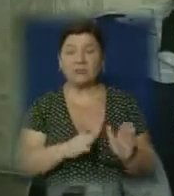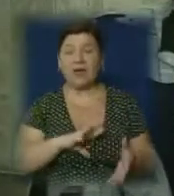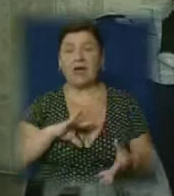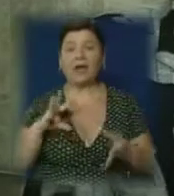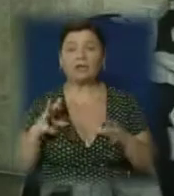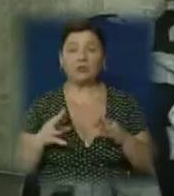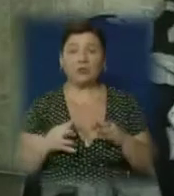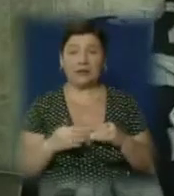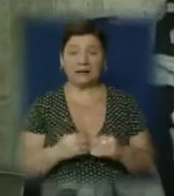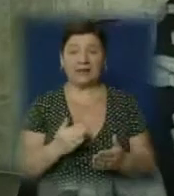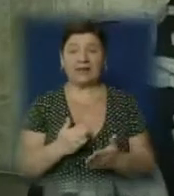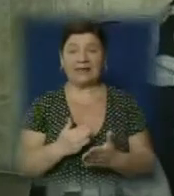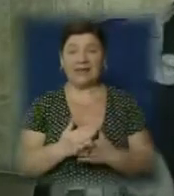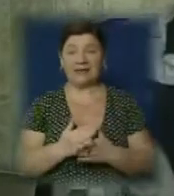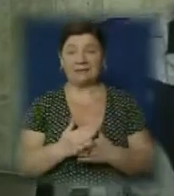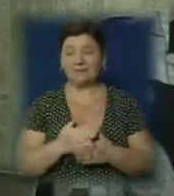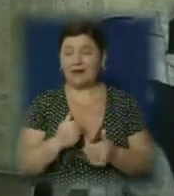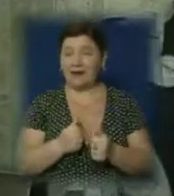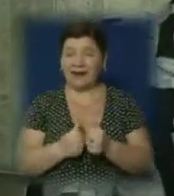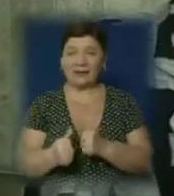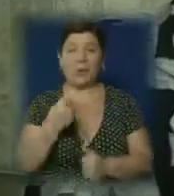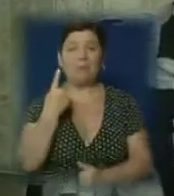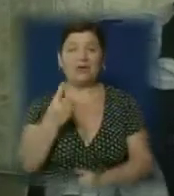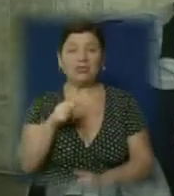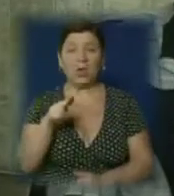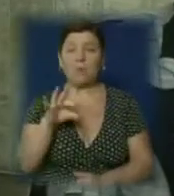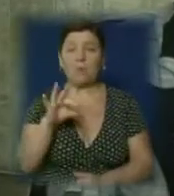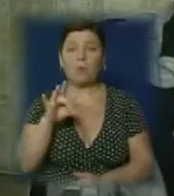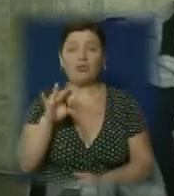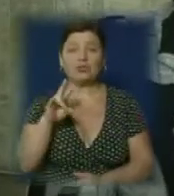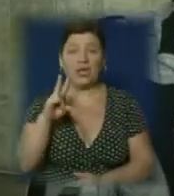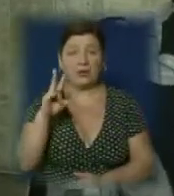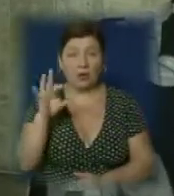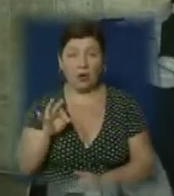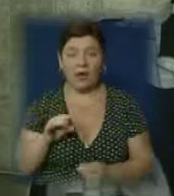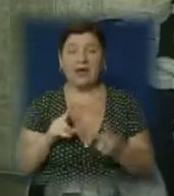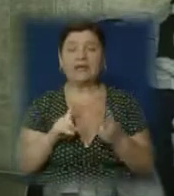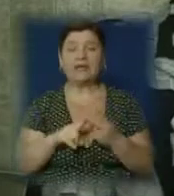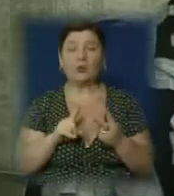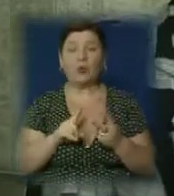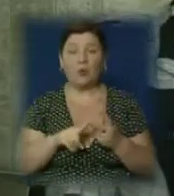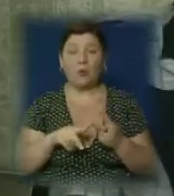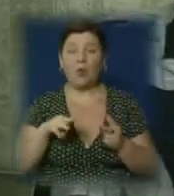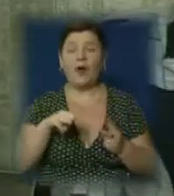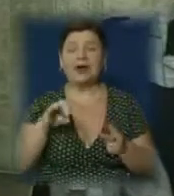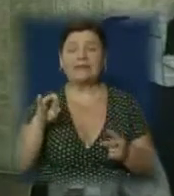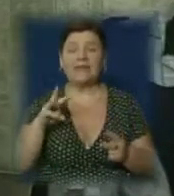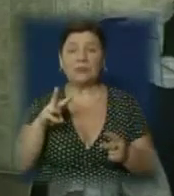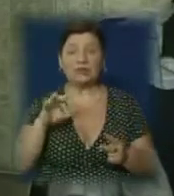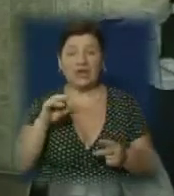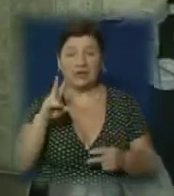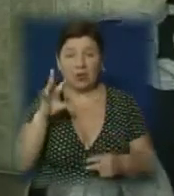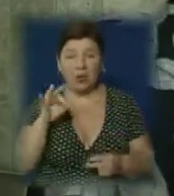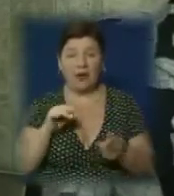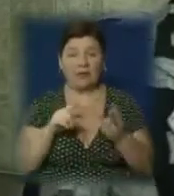рейтингу. Перший – Порошенко в нашому окрузі. На другому місці – Тимошенко, на